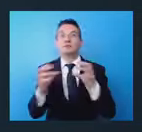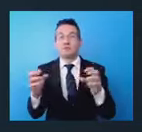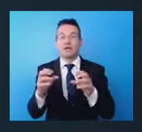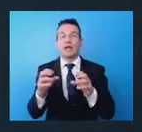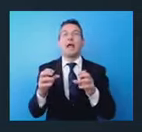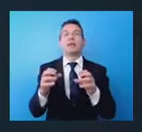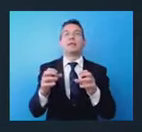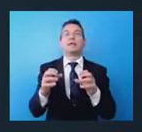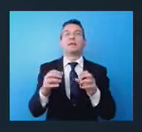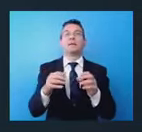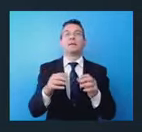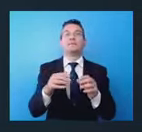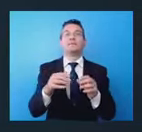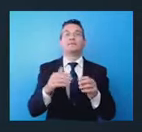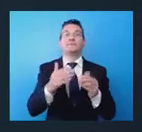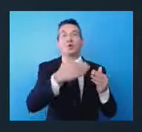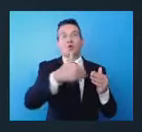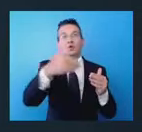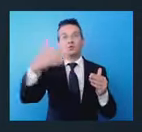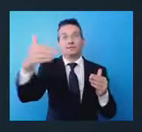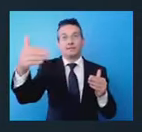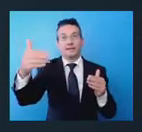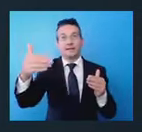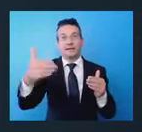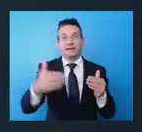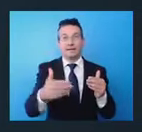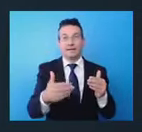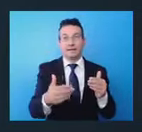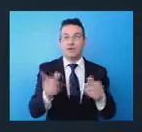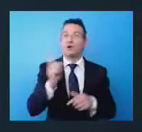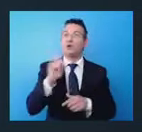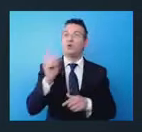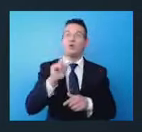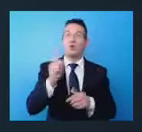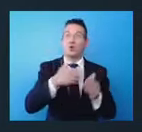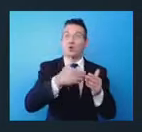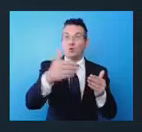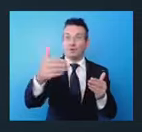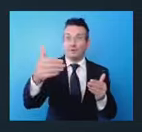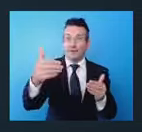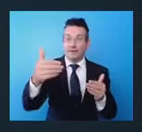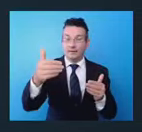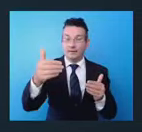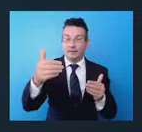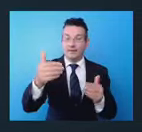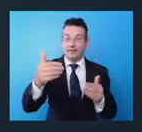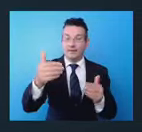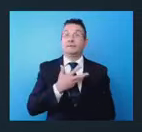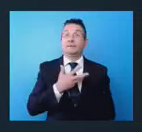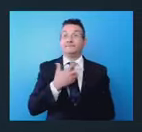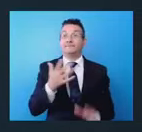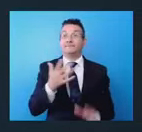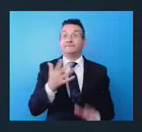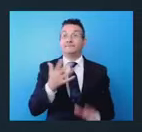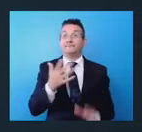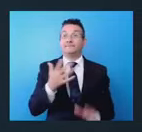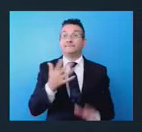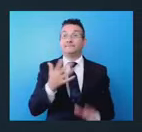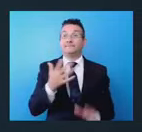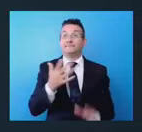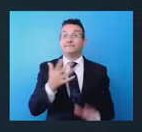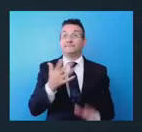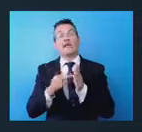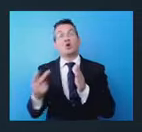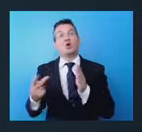sulle aree non costiere, unitamente allo sviluppo di soluzioni tecnologiche a supporto dei cantieri navali